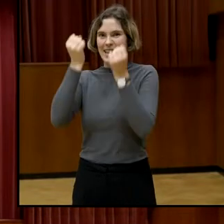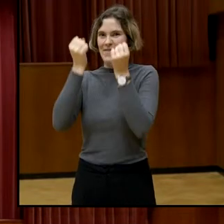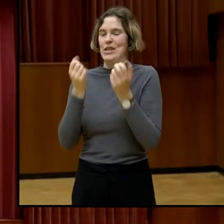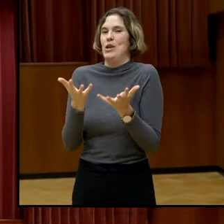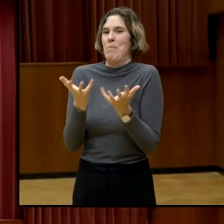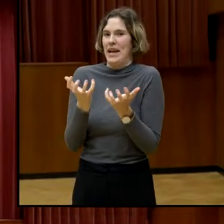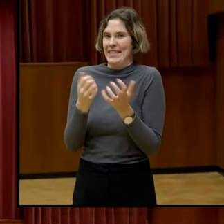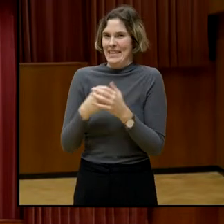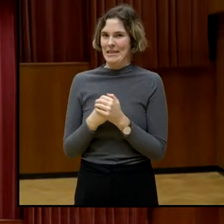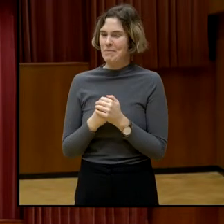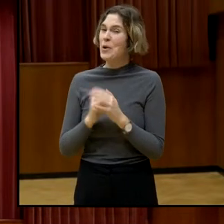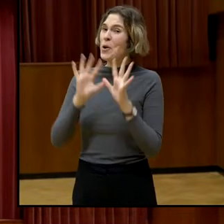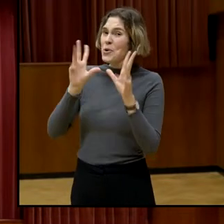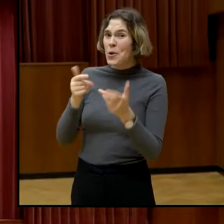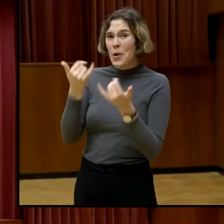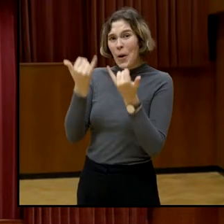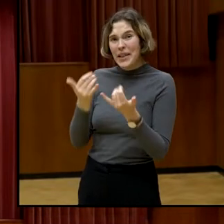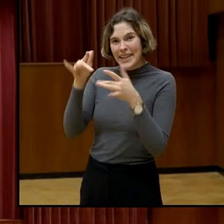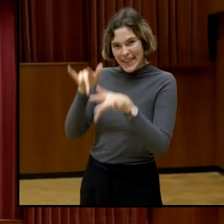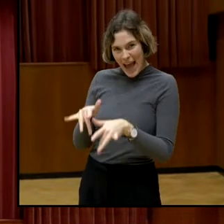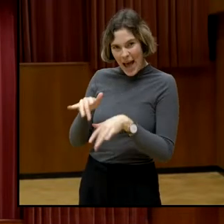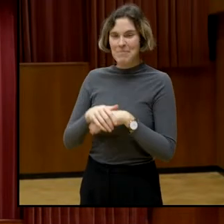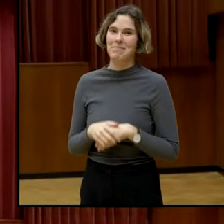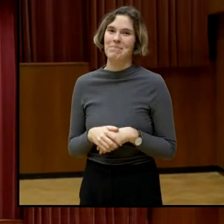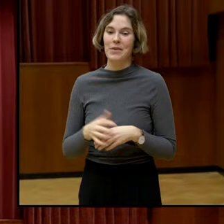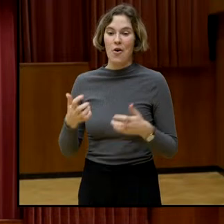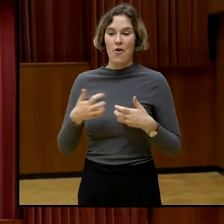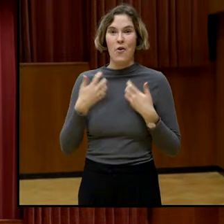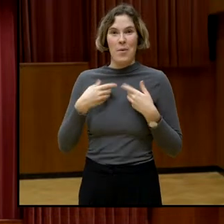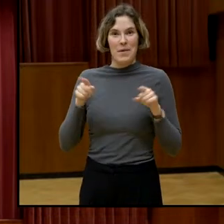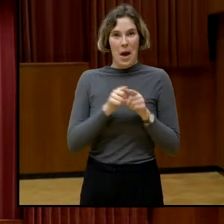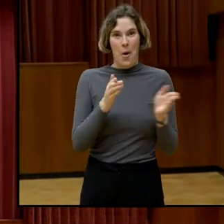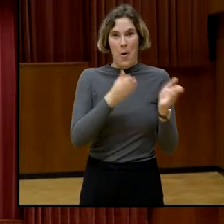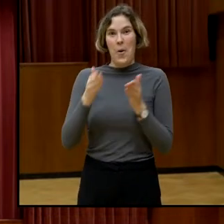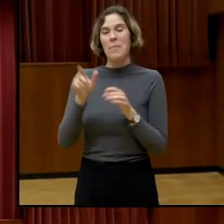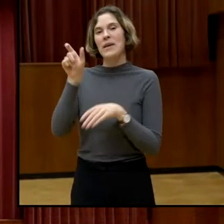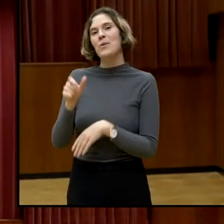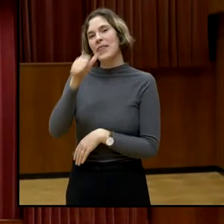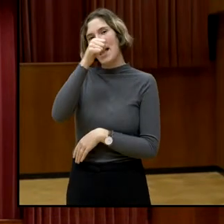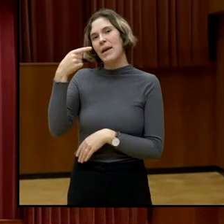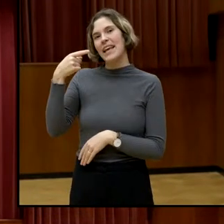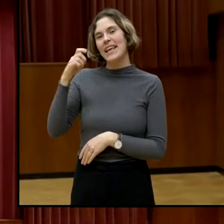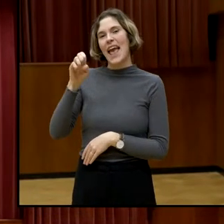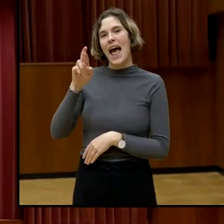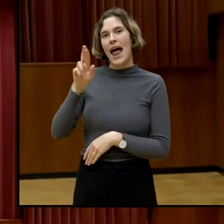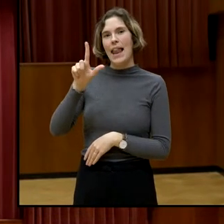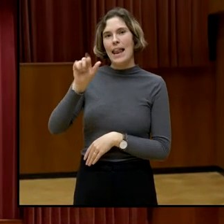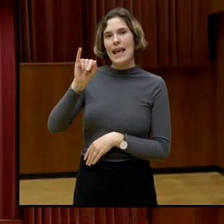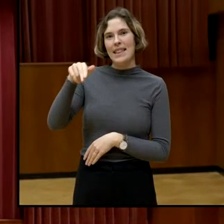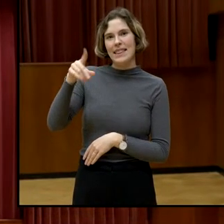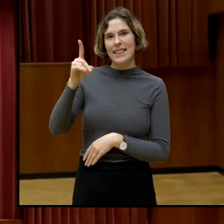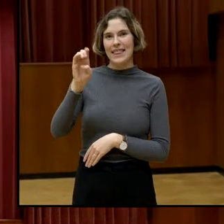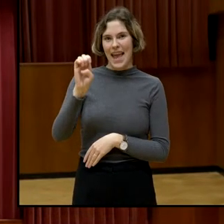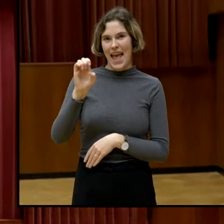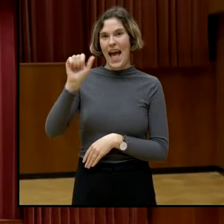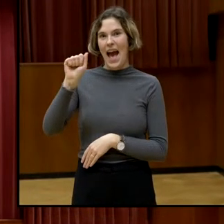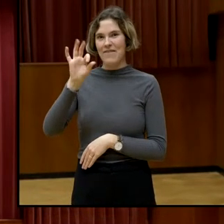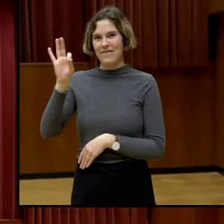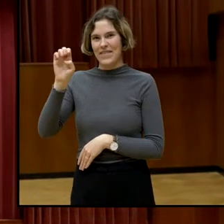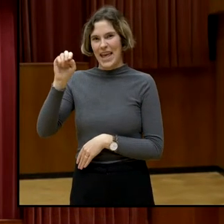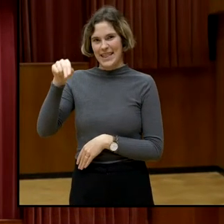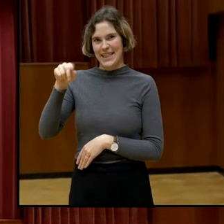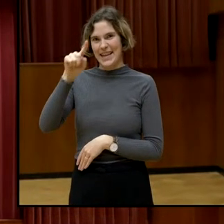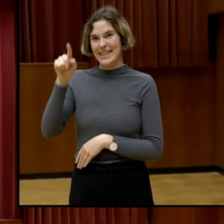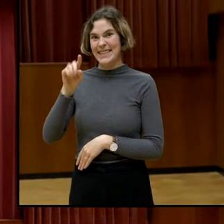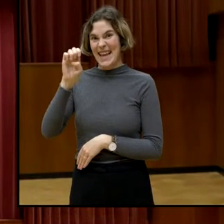Ja, schön, dass du da bist. Ich freue mich auch, dass Gerlinde Affenzeller heute da ist. Sie ist seit 13 Jahren Geschäftsführerin von